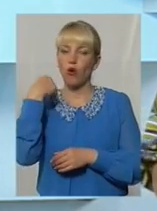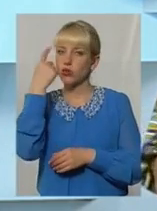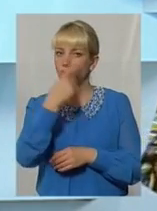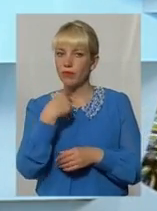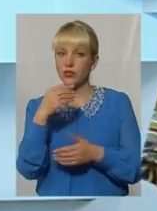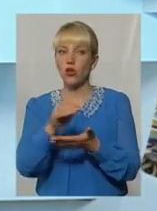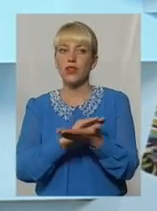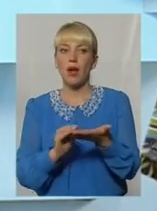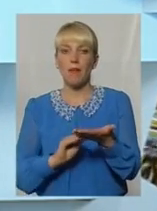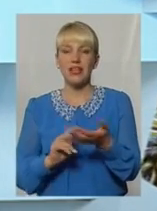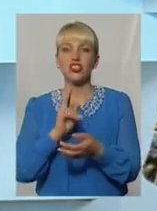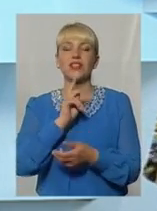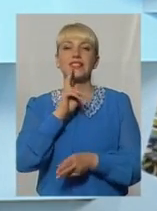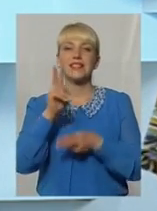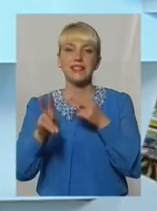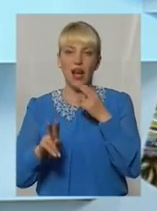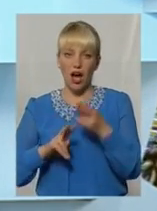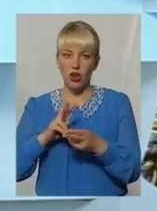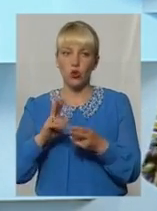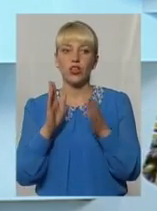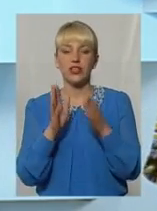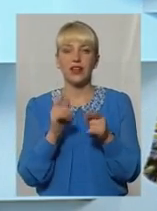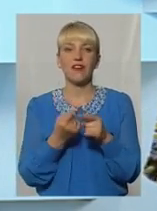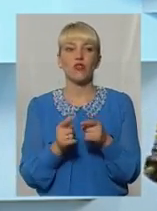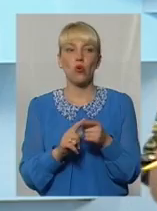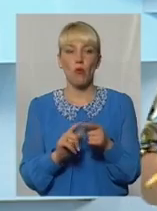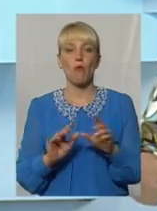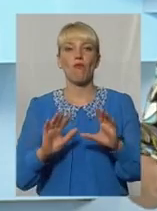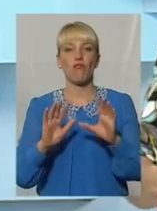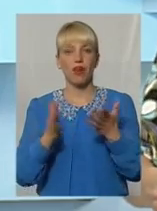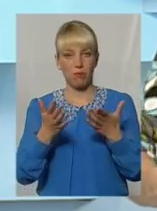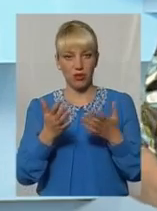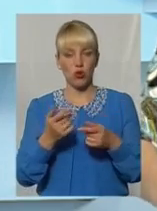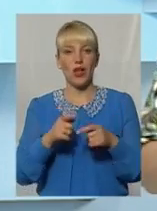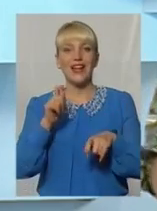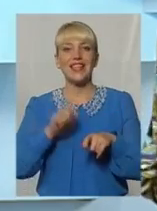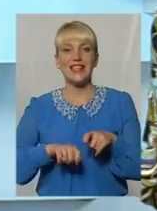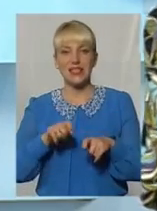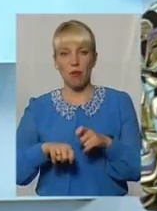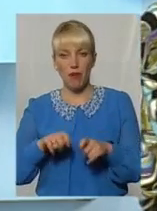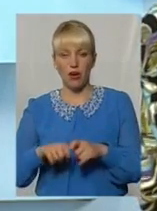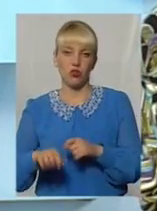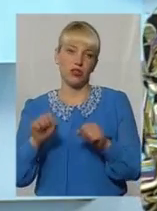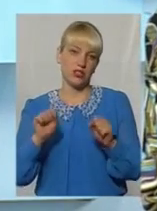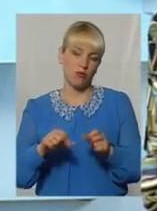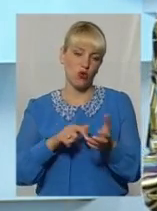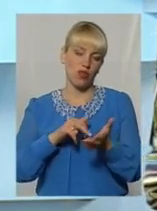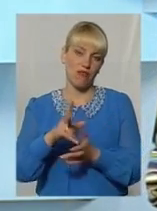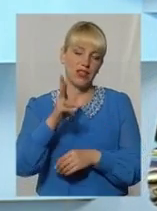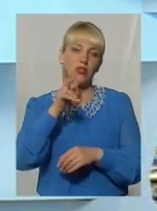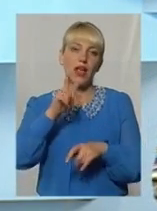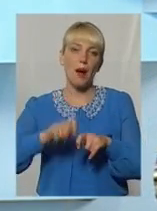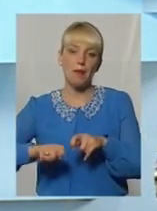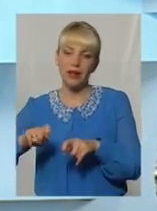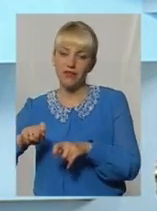напишете до них скаргу. І лише в тому випадку інспектори екологічні зможуть вийти на перевірку і